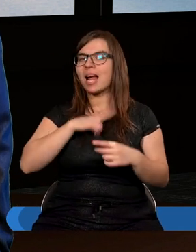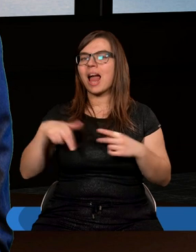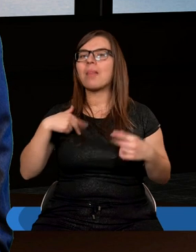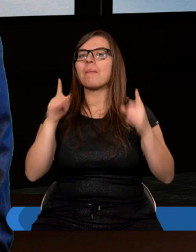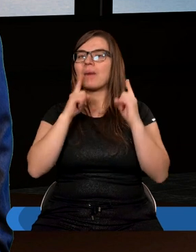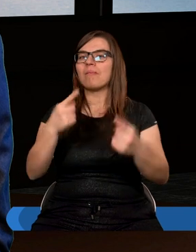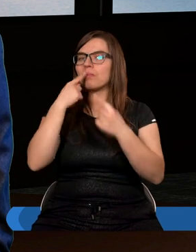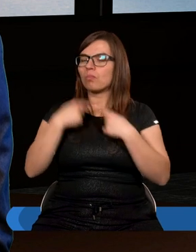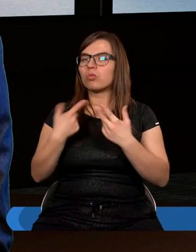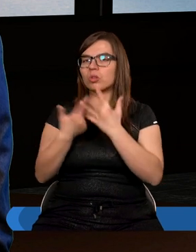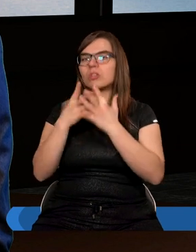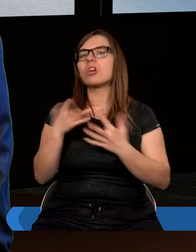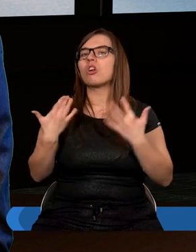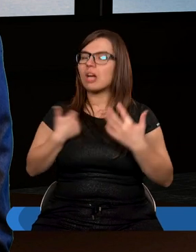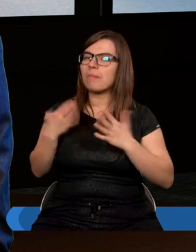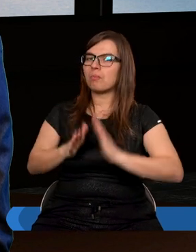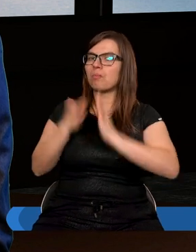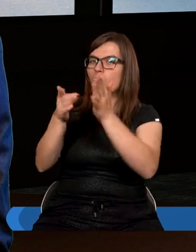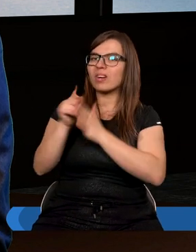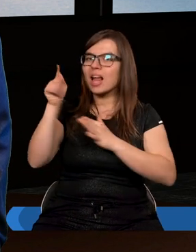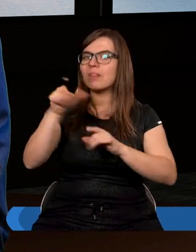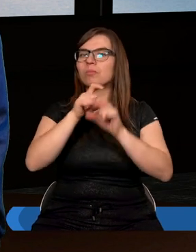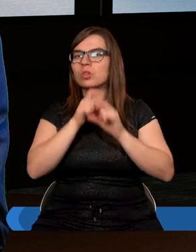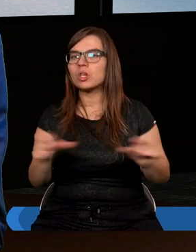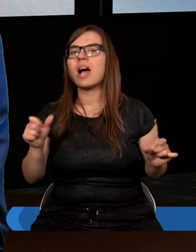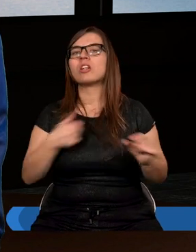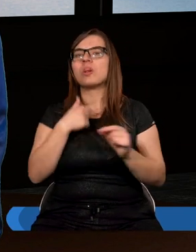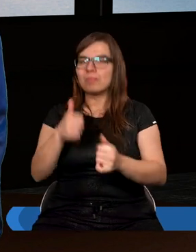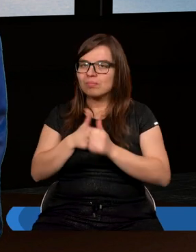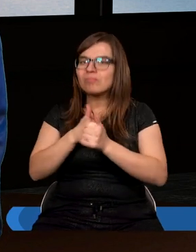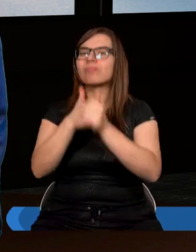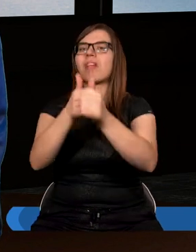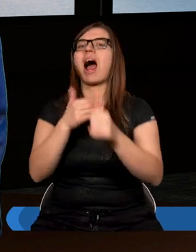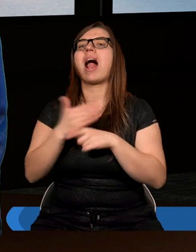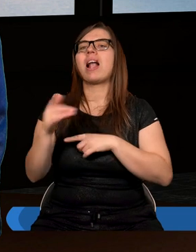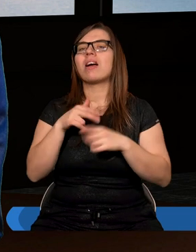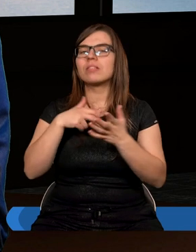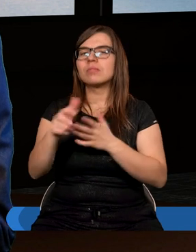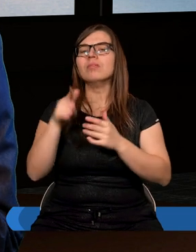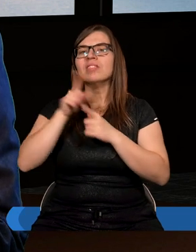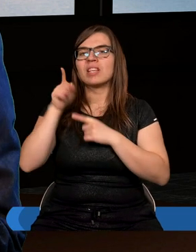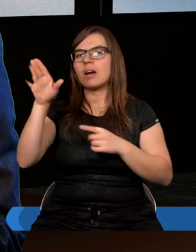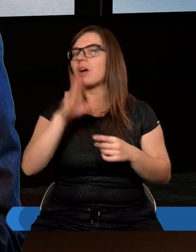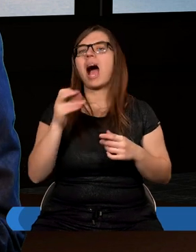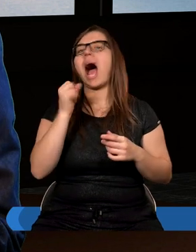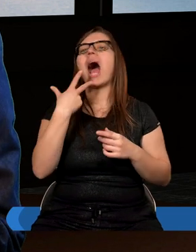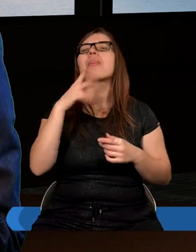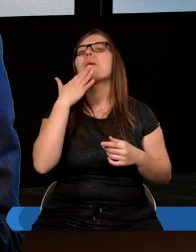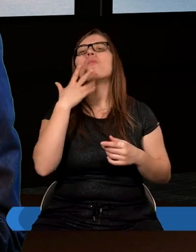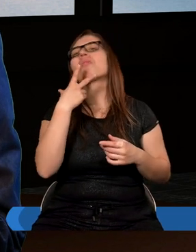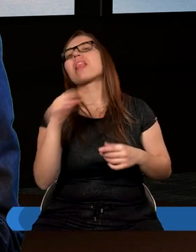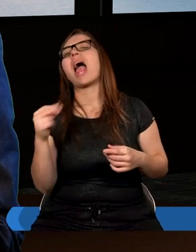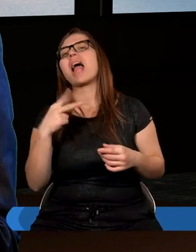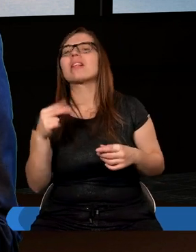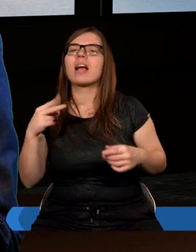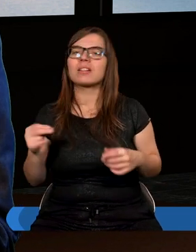chce, abyśmy poświęcili Mu czas, chce, abyśmy z Nim szli dalej przez życie. Kiedy my mówimy nie, no